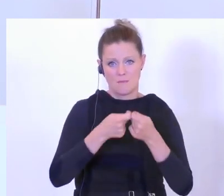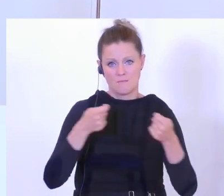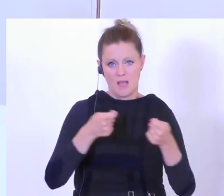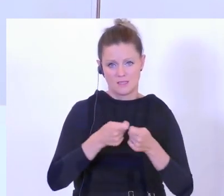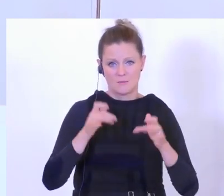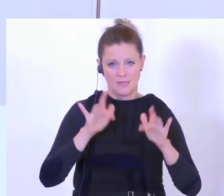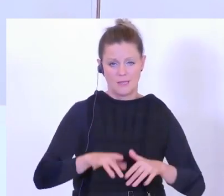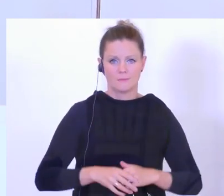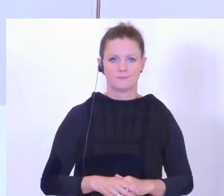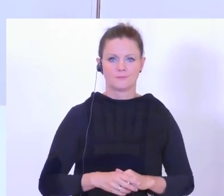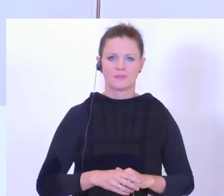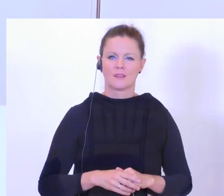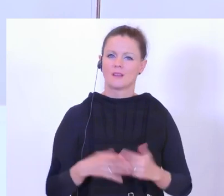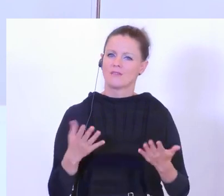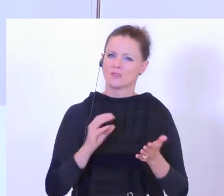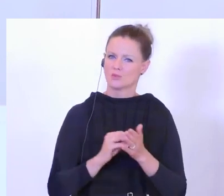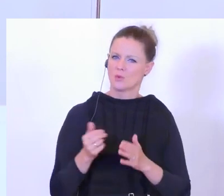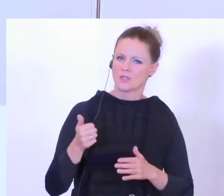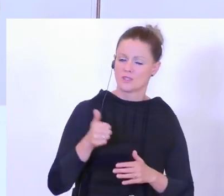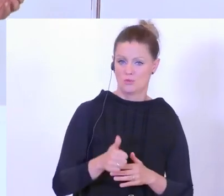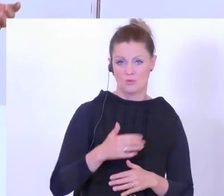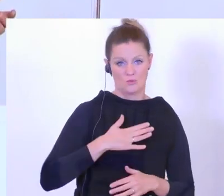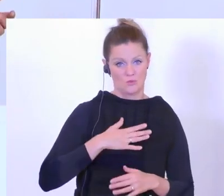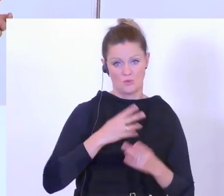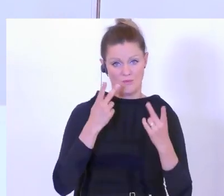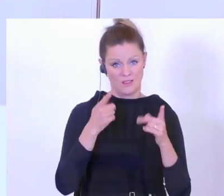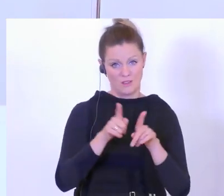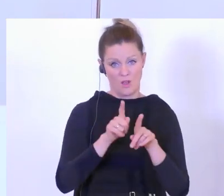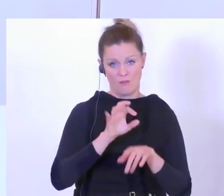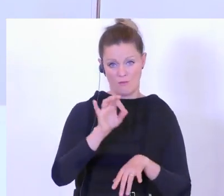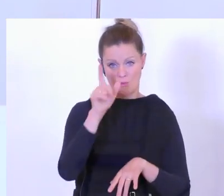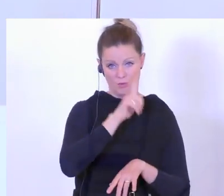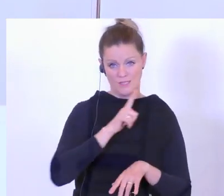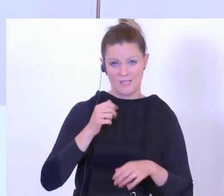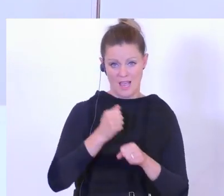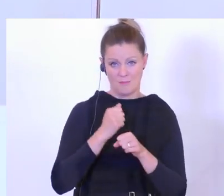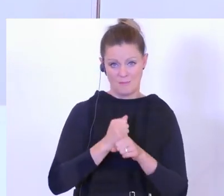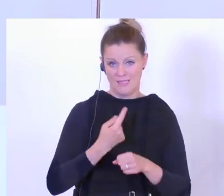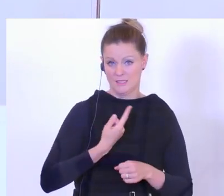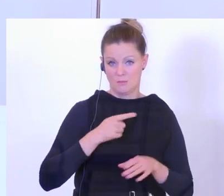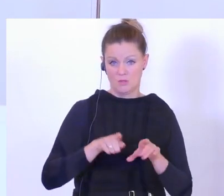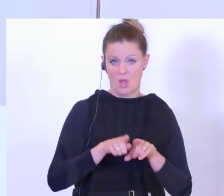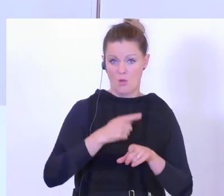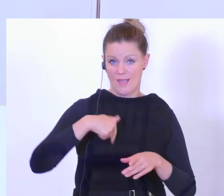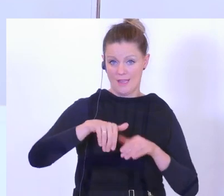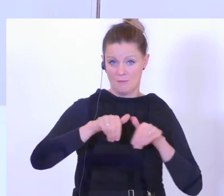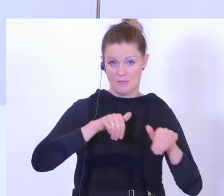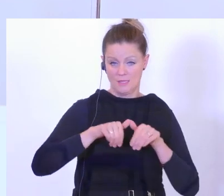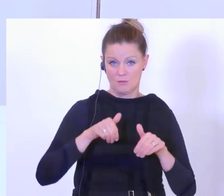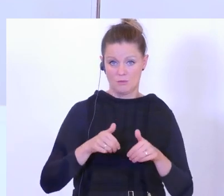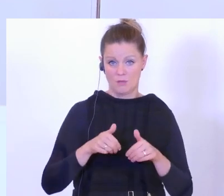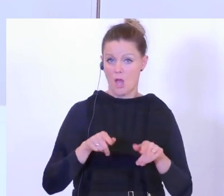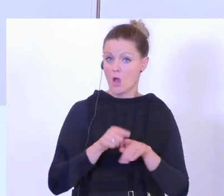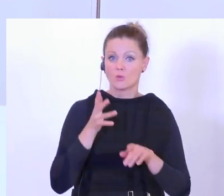Das, was hinzukommt ist, und das ist ohnehin wesentlich auch für die Polizeiarbeit, für mich als Innenminister, tagtäglich, auch in der Zukunft, auch ohne